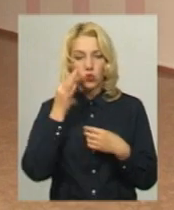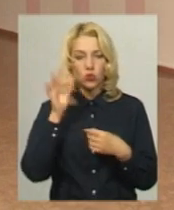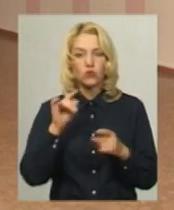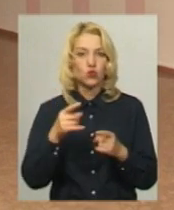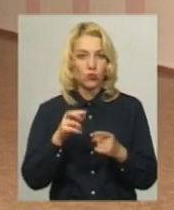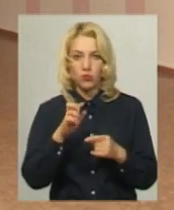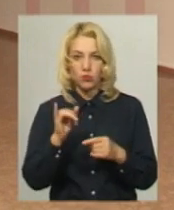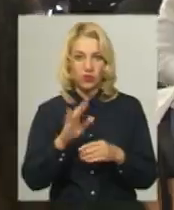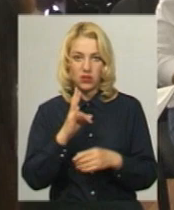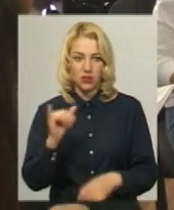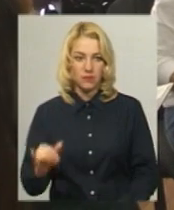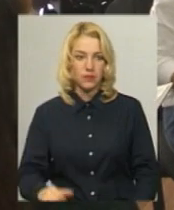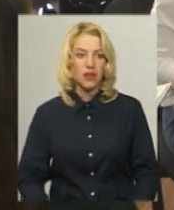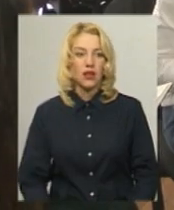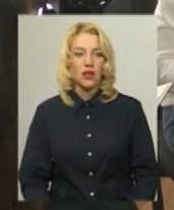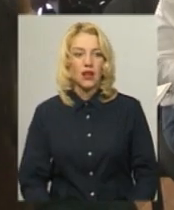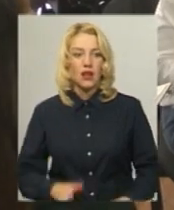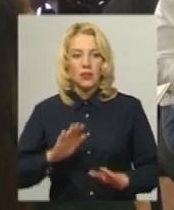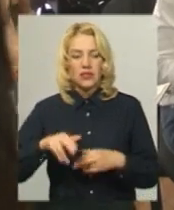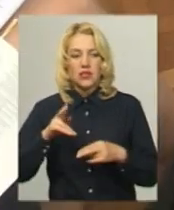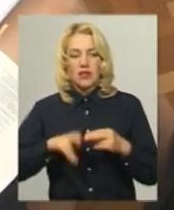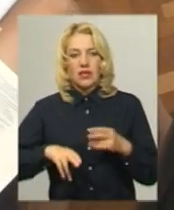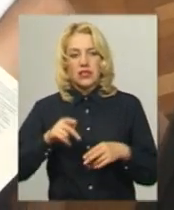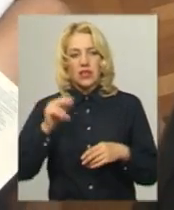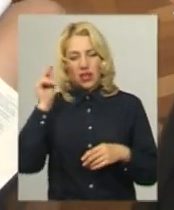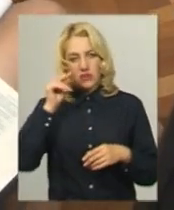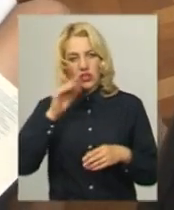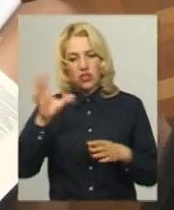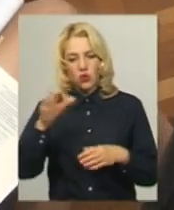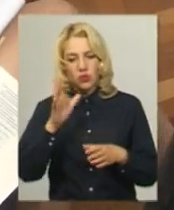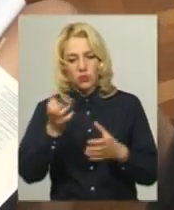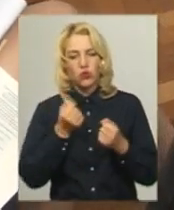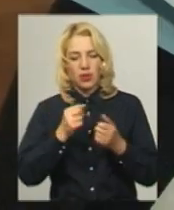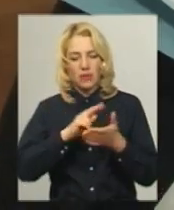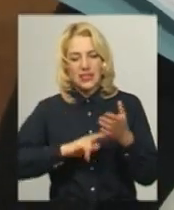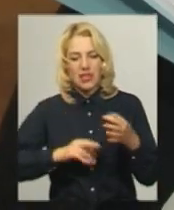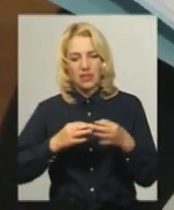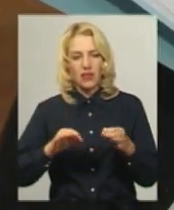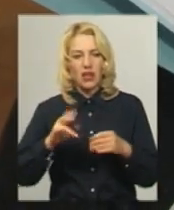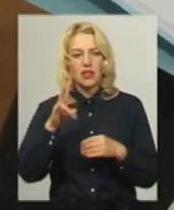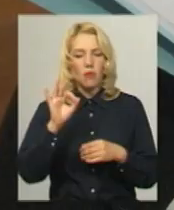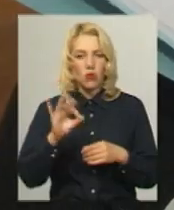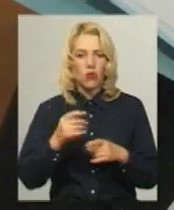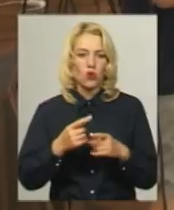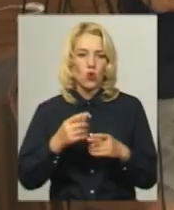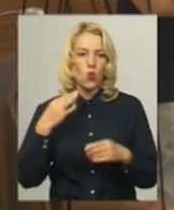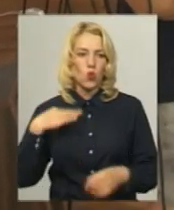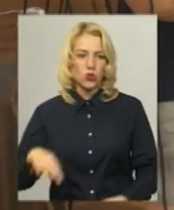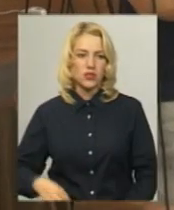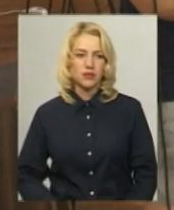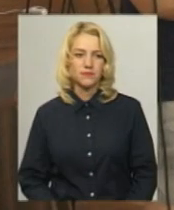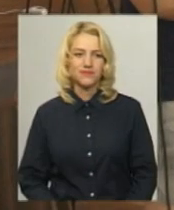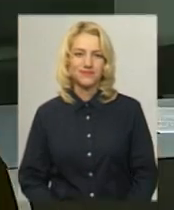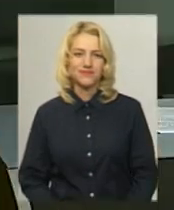то чому ж війні? Після завершення навчання усі учасники отримують сертифікати, що засвідчує прохоження курсів. Андрій Гменний, Іван Мовчан,